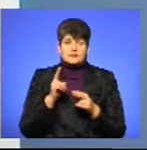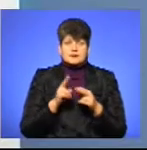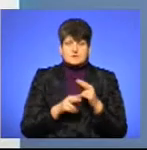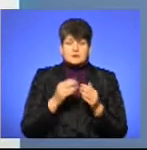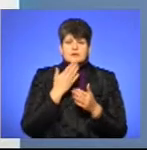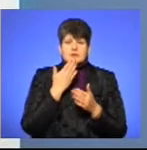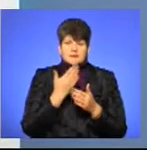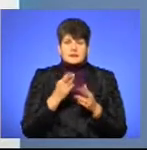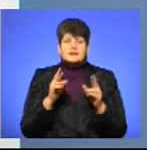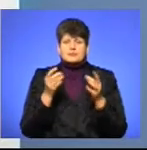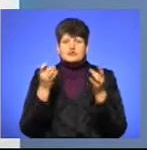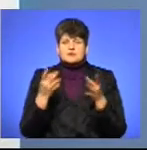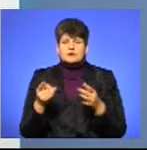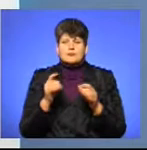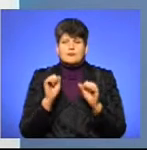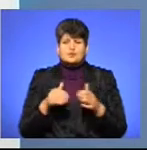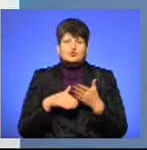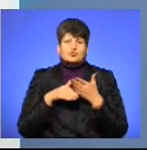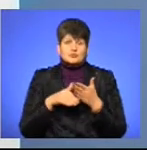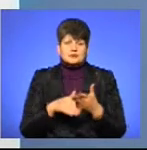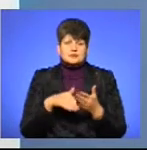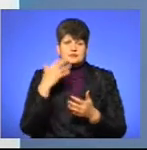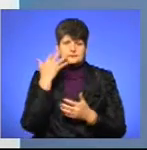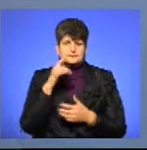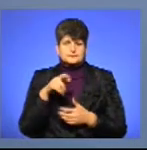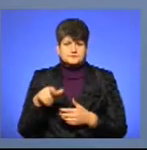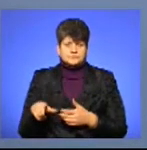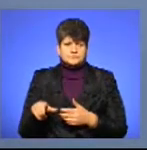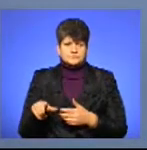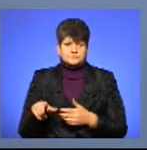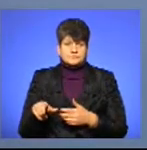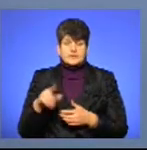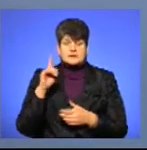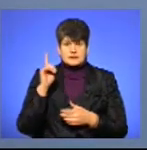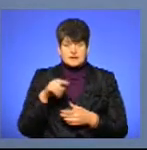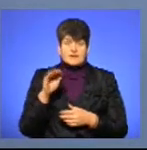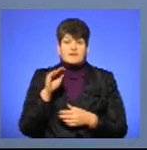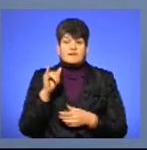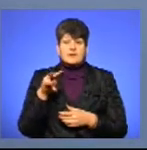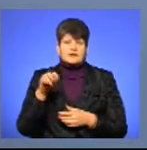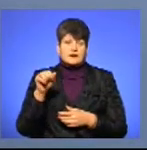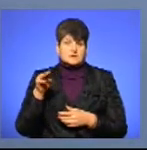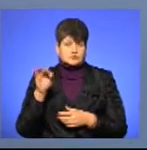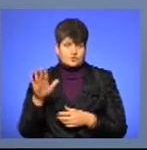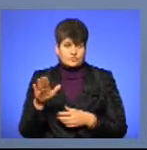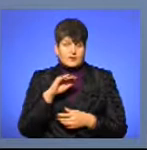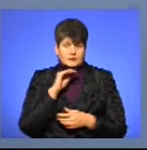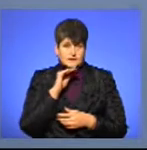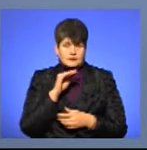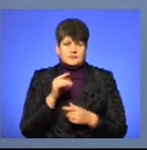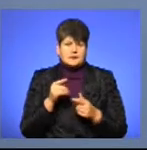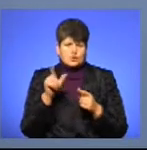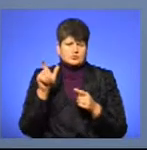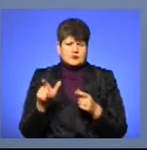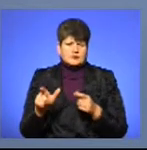як звичайні тернополяни можуть допомогти слабозорим або сліплим людям? знаєте, академік Філатов, людина всесвітнім